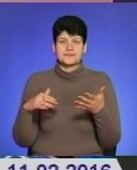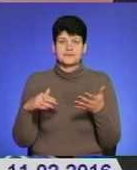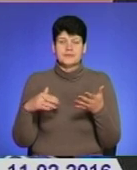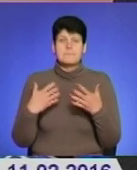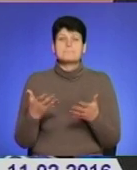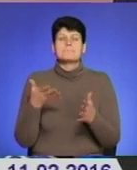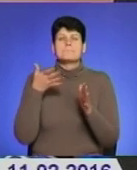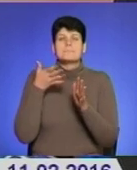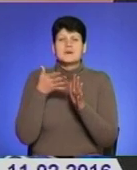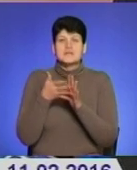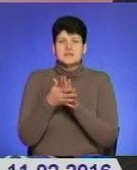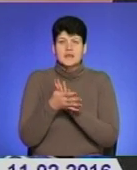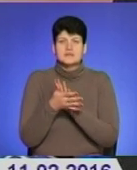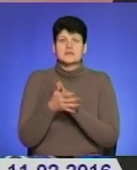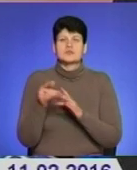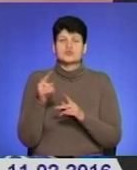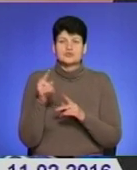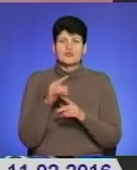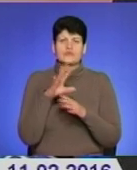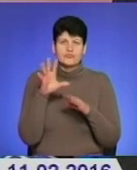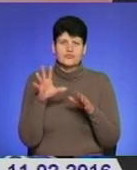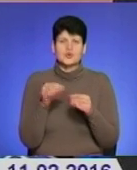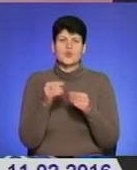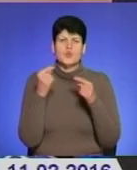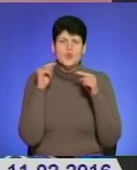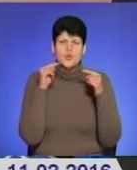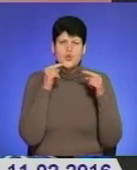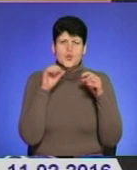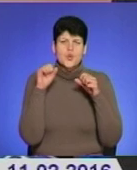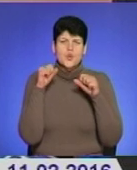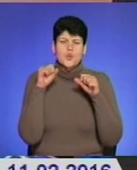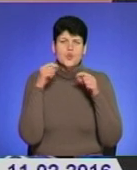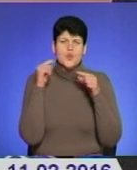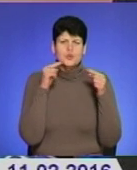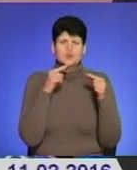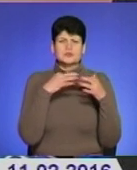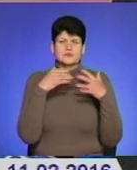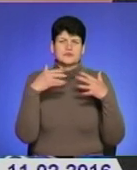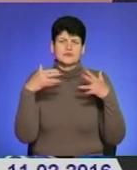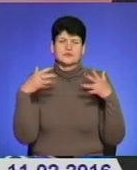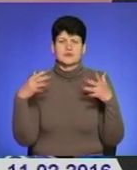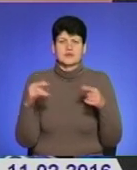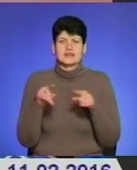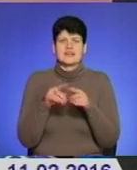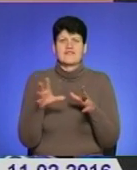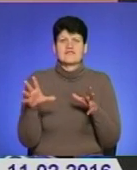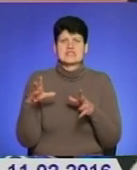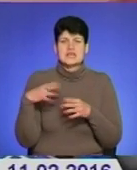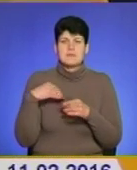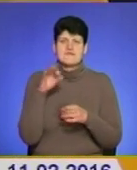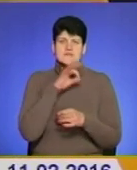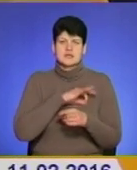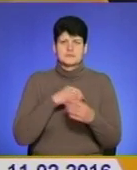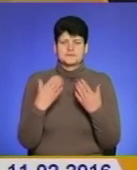понятне, що і щебінь, і гипс, і все остальне, і кукуруза. Все це сьогодні на такій взаємовыгодній основі.